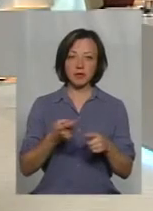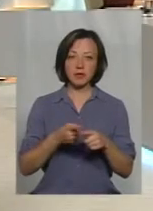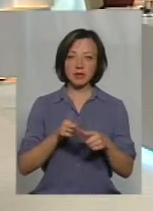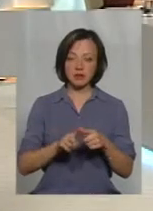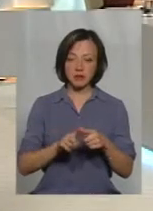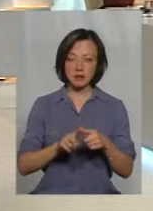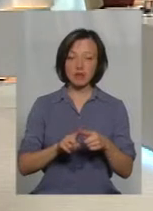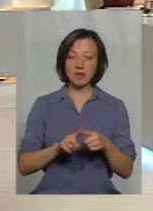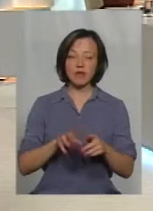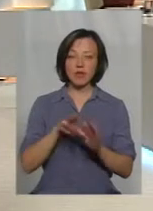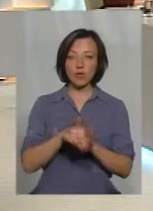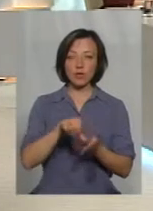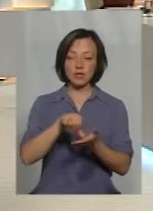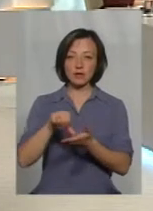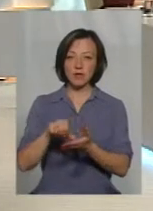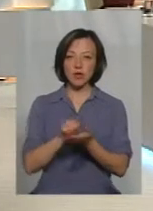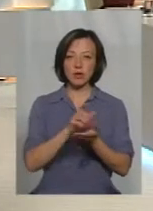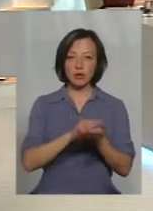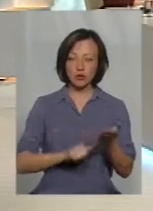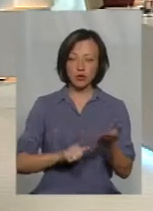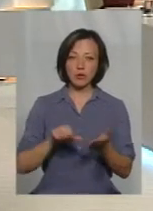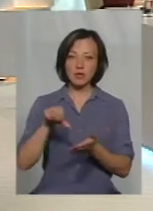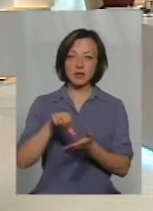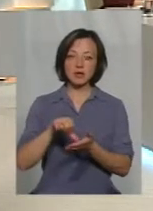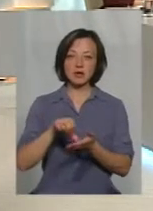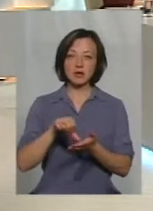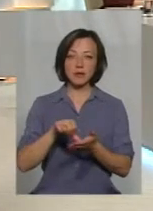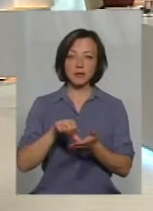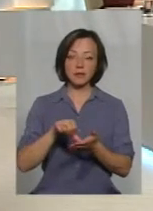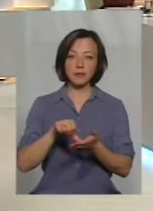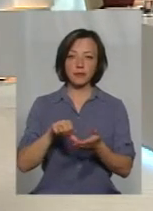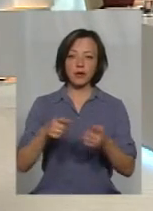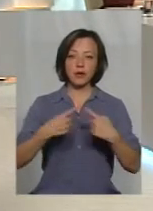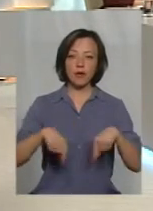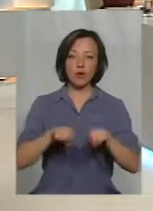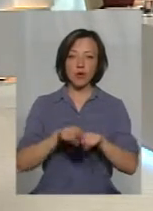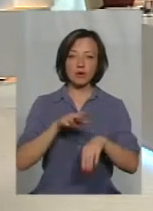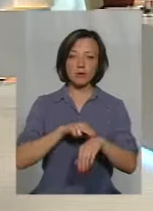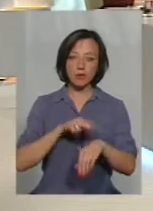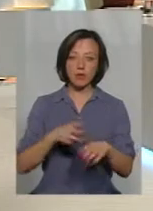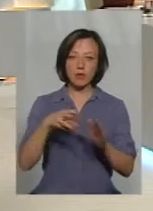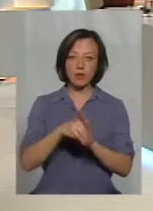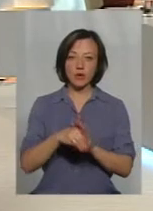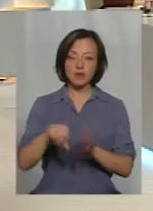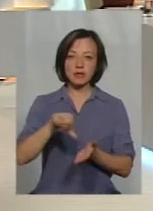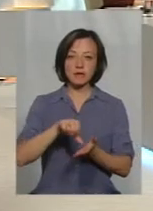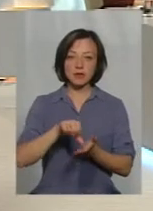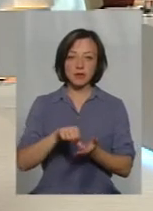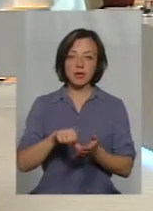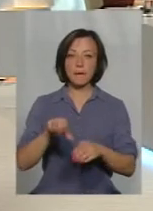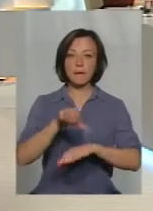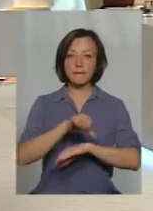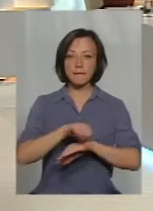сферу. Входять представники податкової, входять представники органів УВС, входять представники